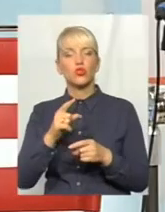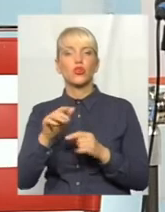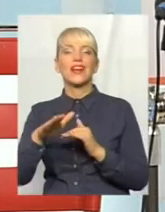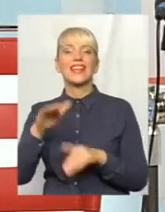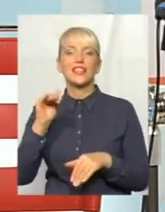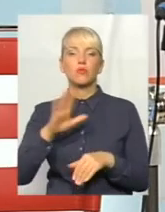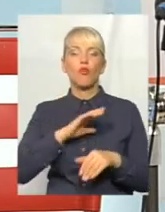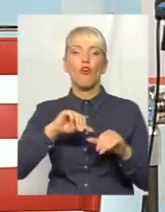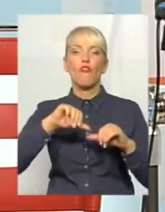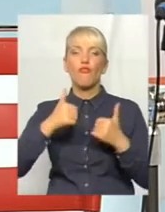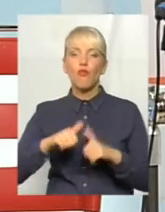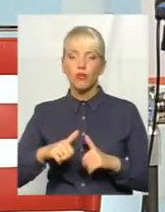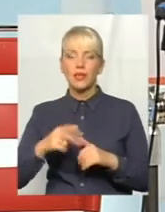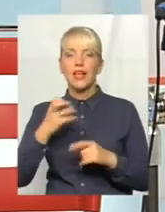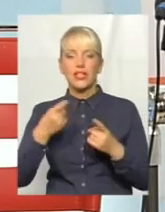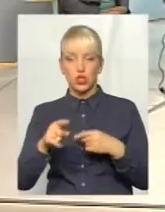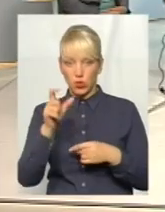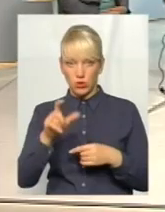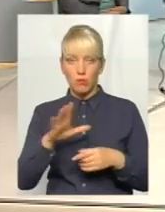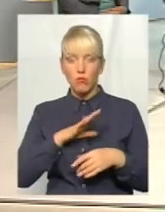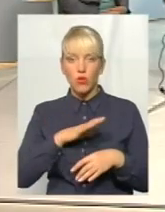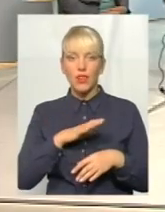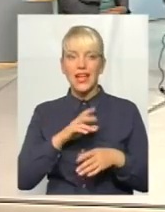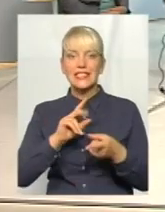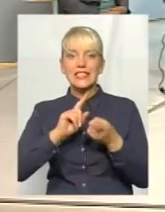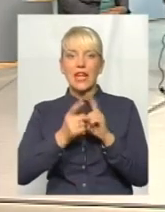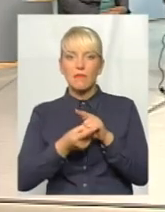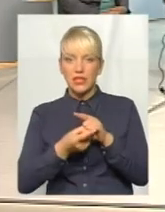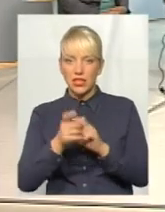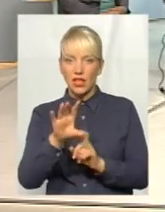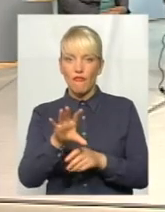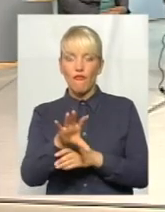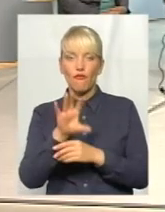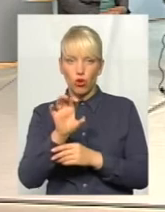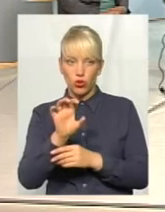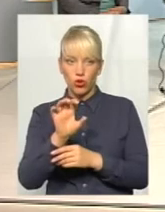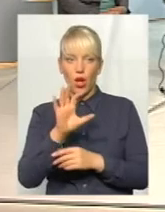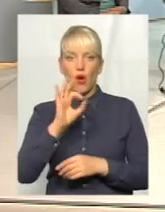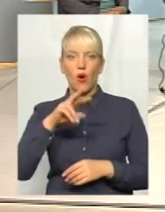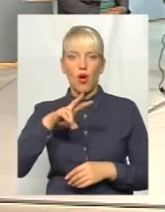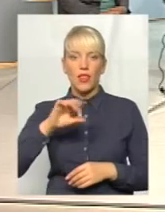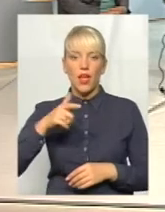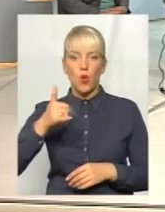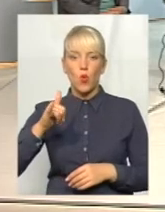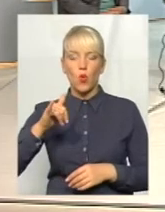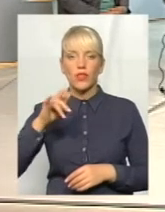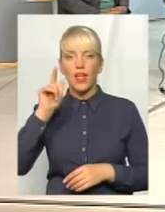іншу людину, була замінена фотографія. І пану Олегу скільки на той час було років?